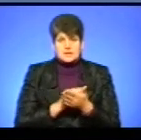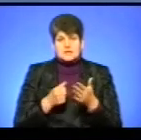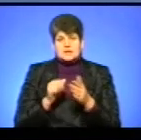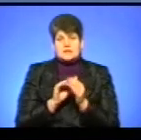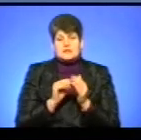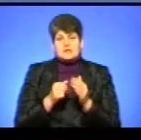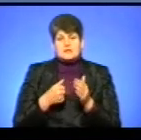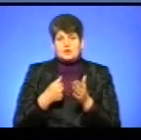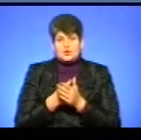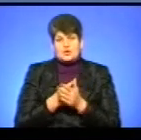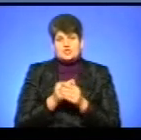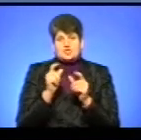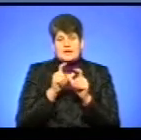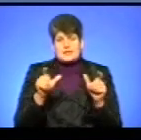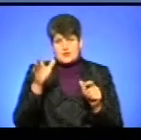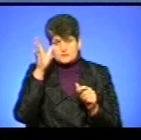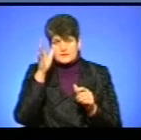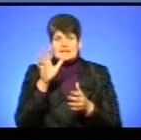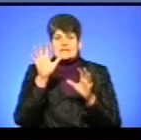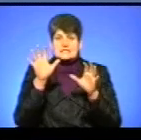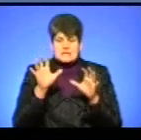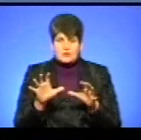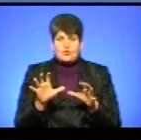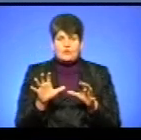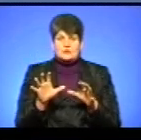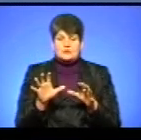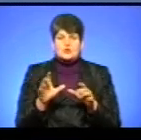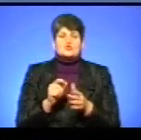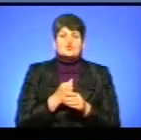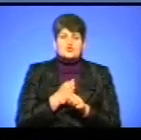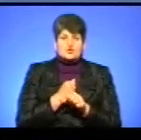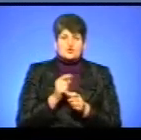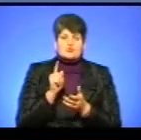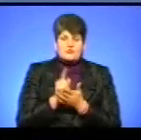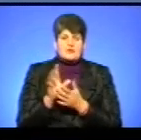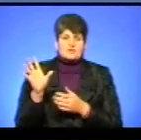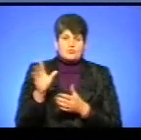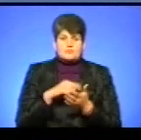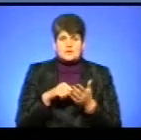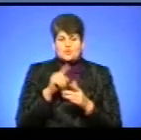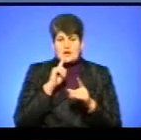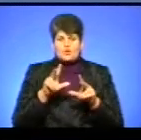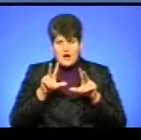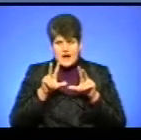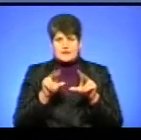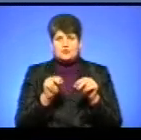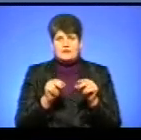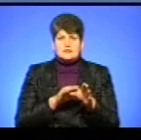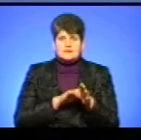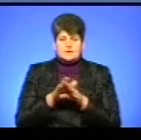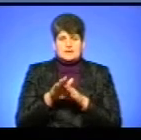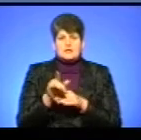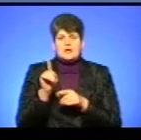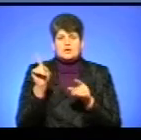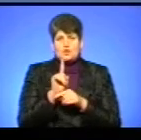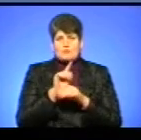Закон зобов'язує міську раду гарантувати дотримання норм